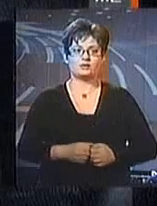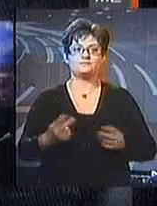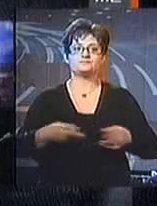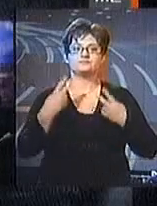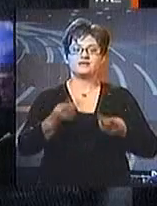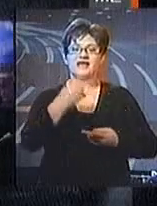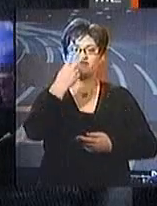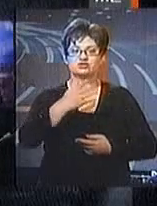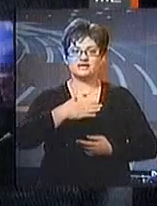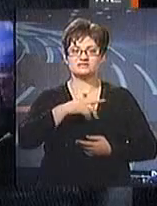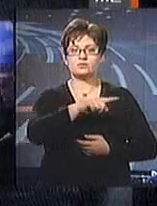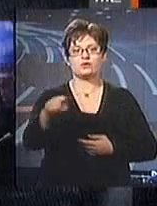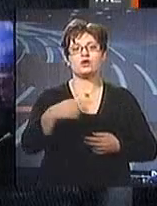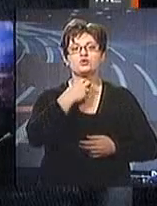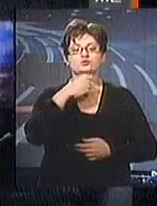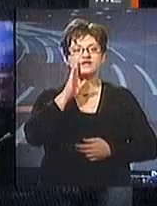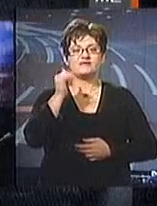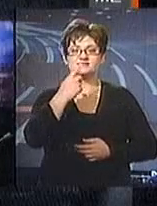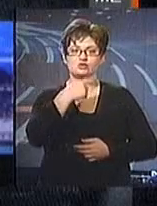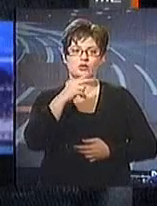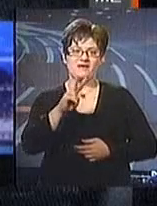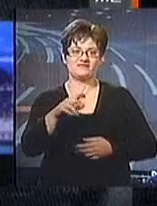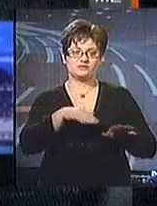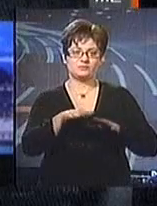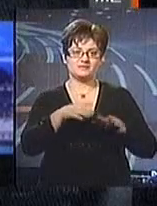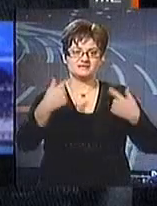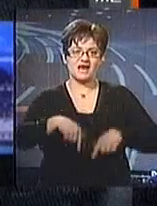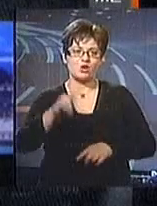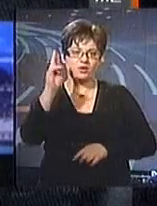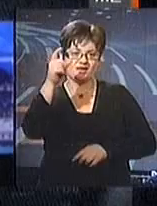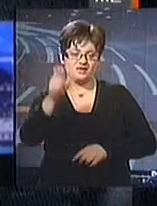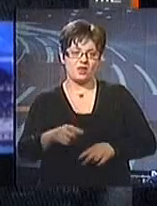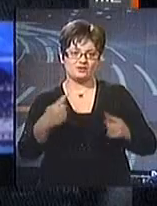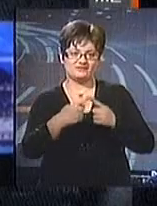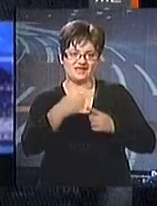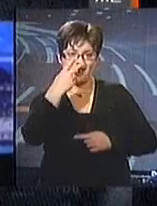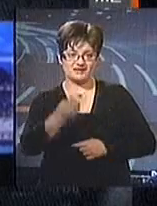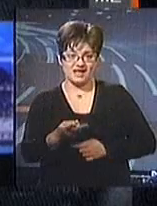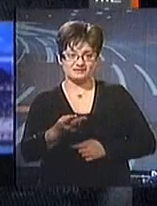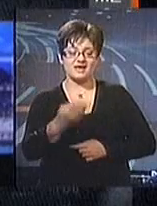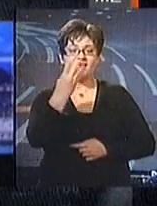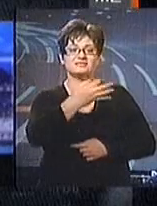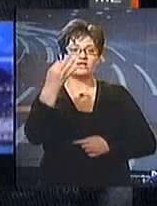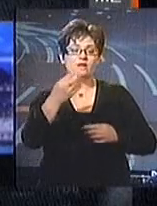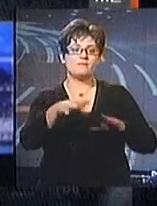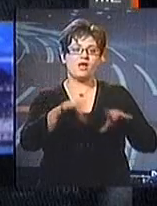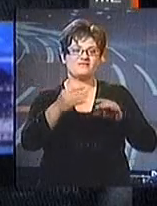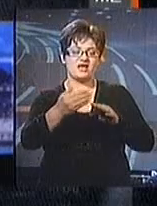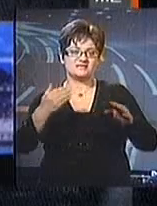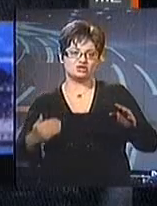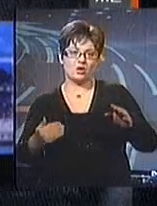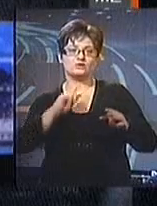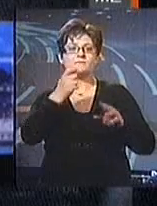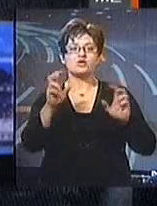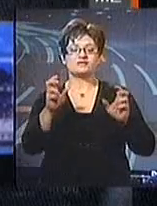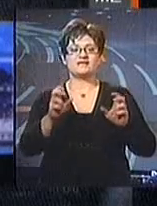Szeres nézőink, önök Gyurcsány Ferenc és Orbán Viktor miniszterelnök jelölti vitáját látták négy nappal a választás előtt a